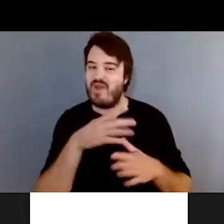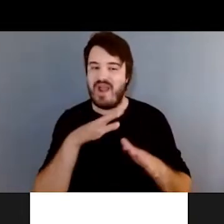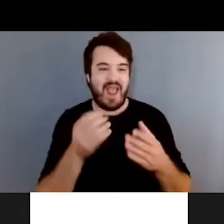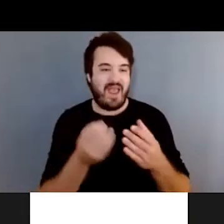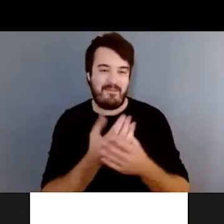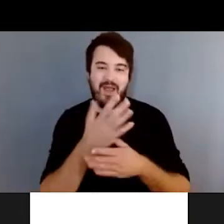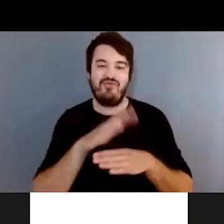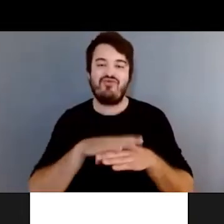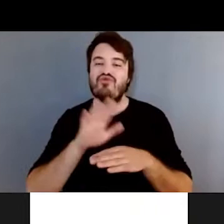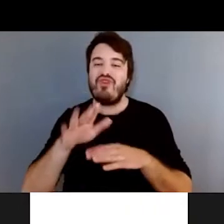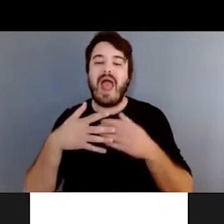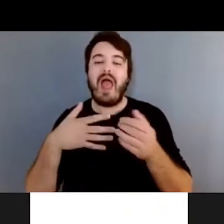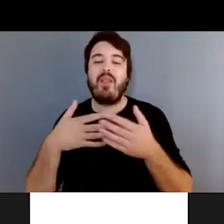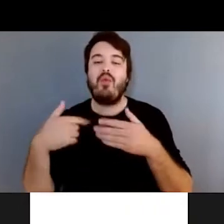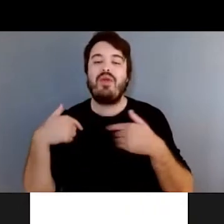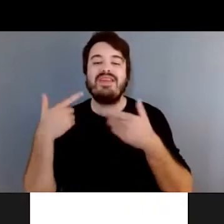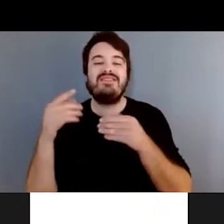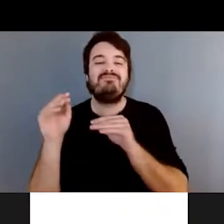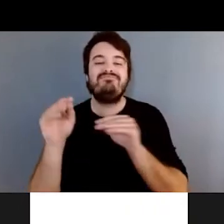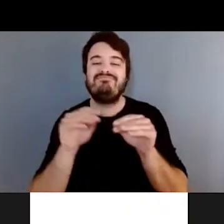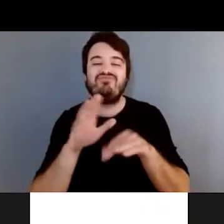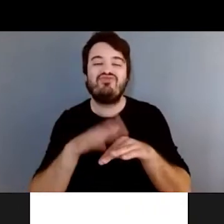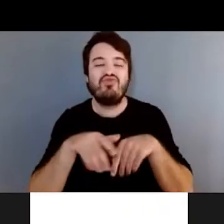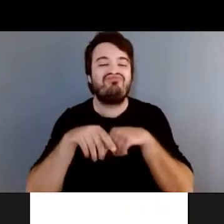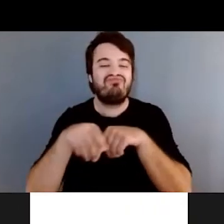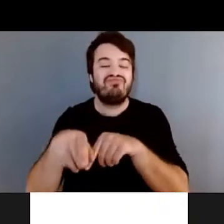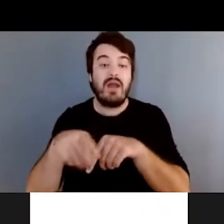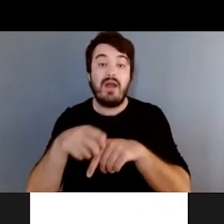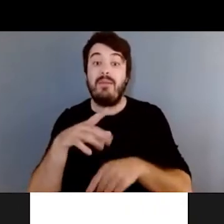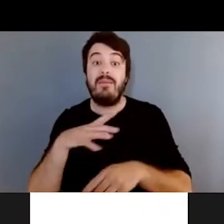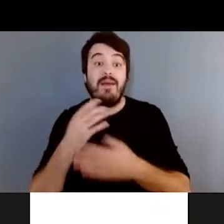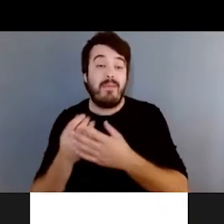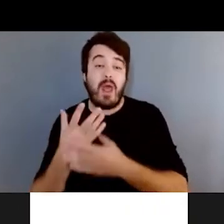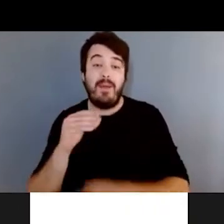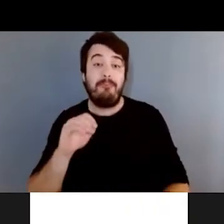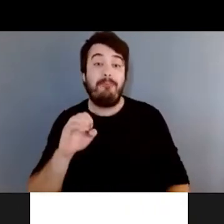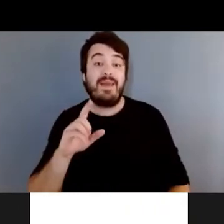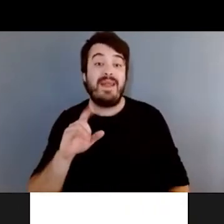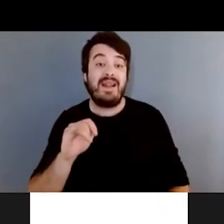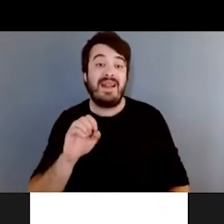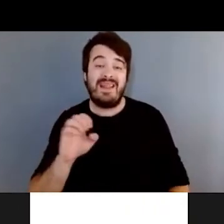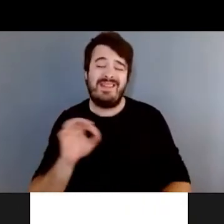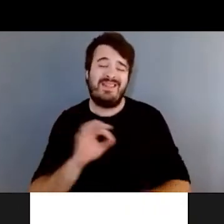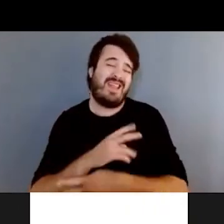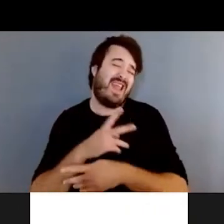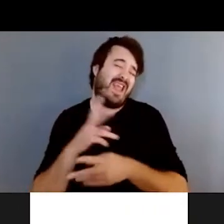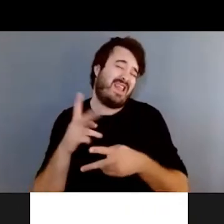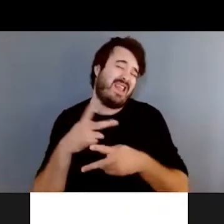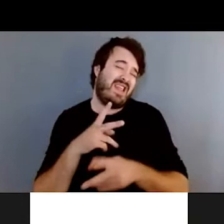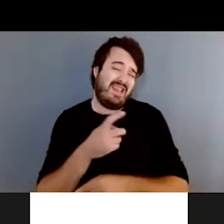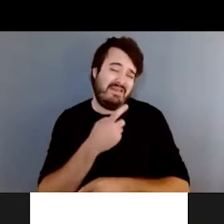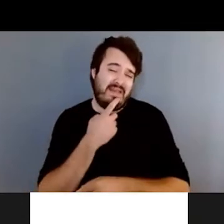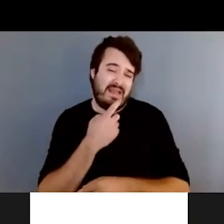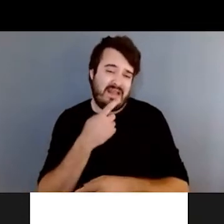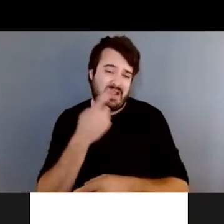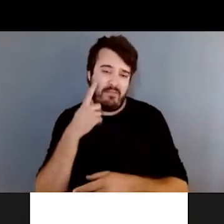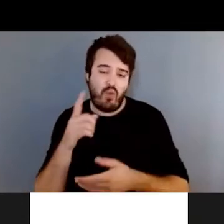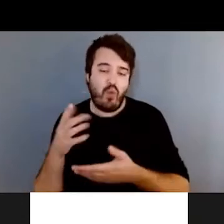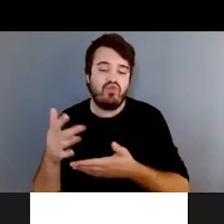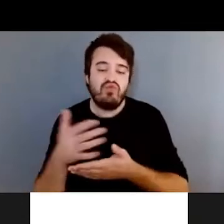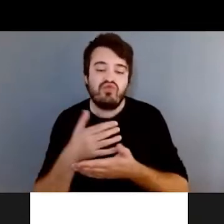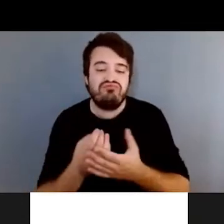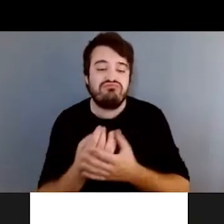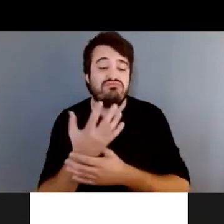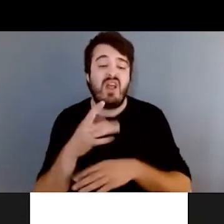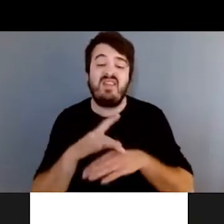culture des plantes. La mélisse,'est super facile à cultiver. Ça n pas besoin d'une terre très